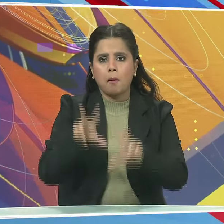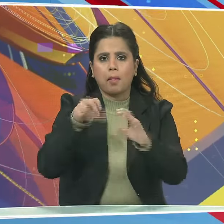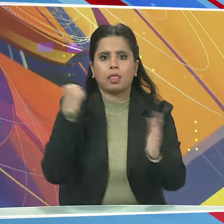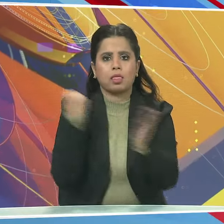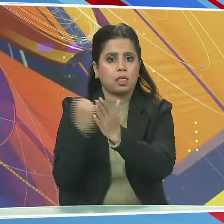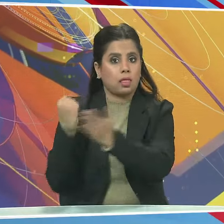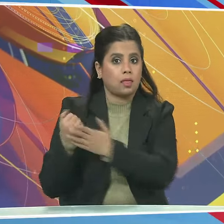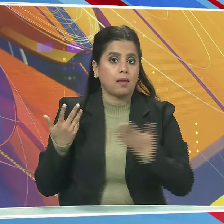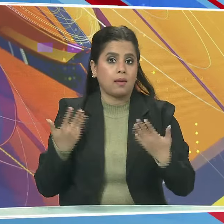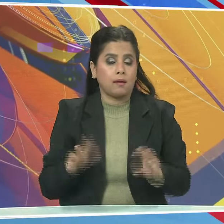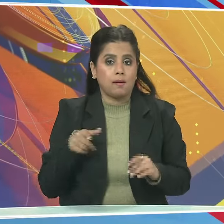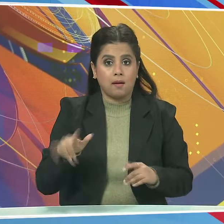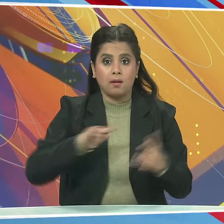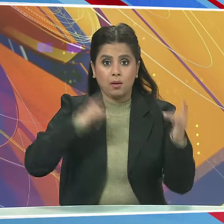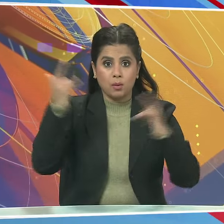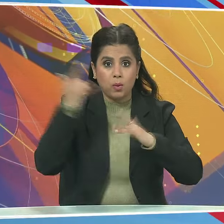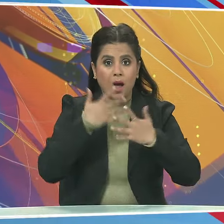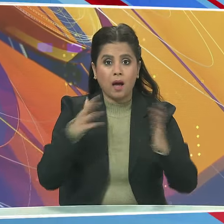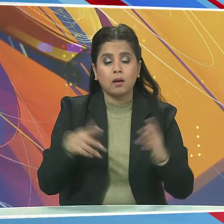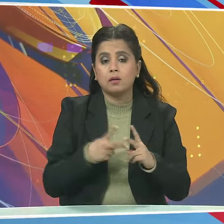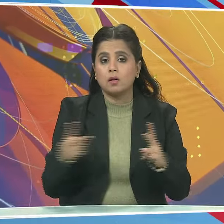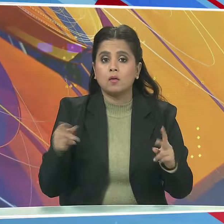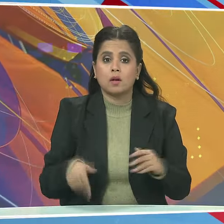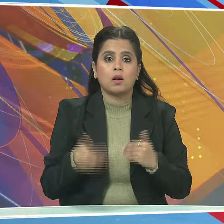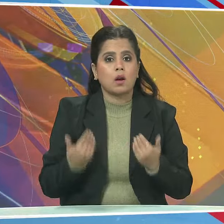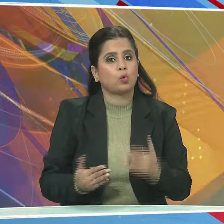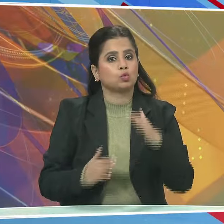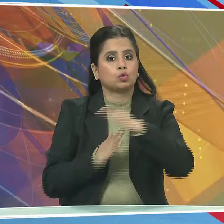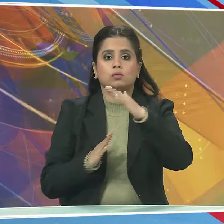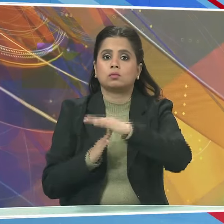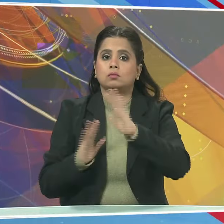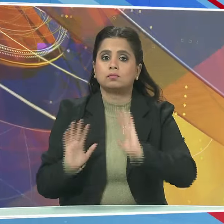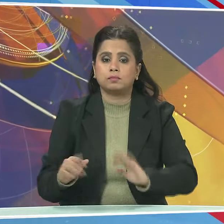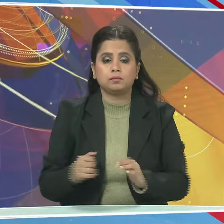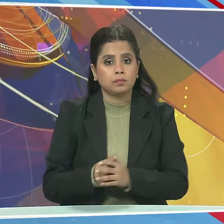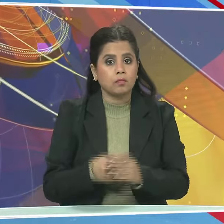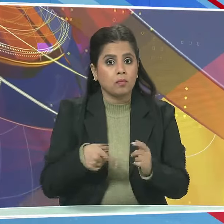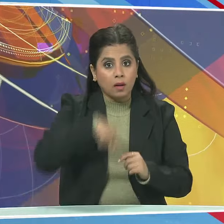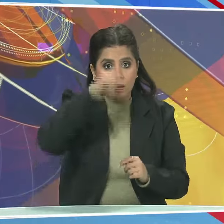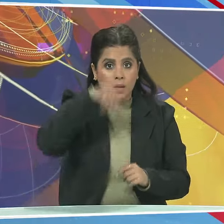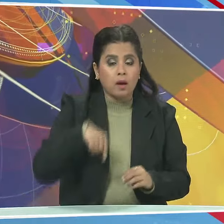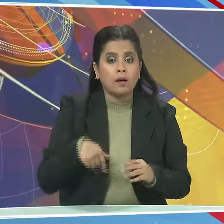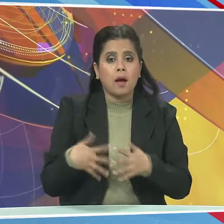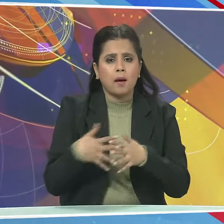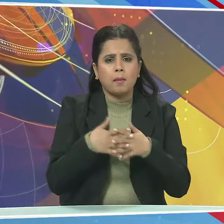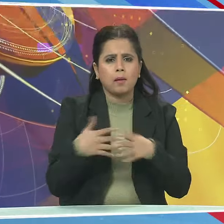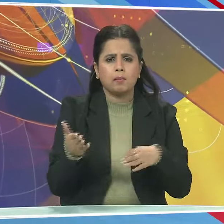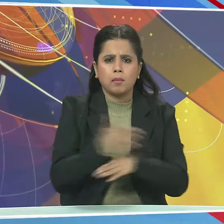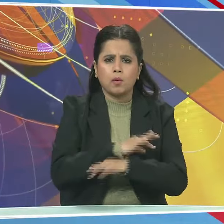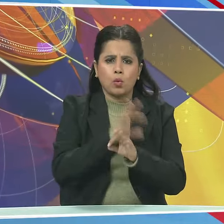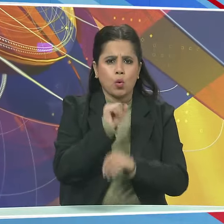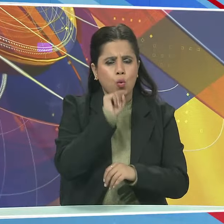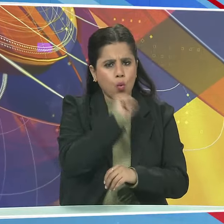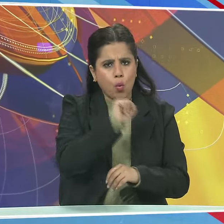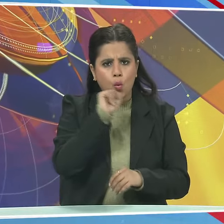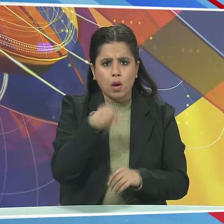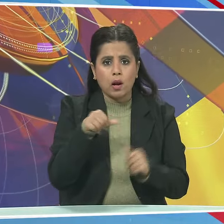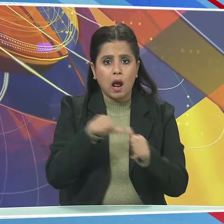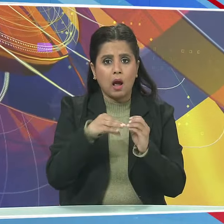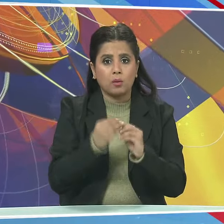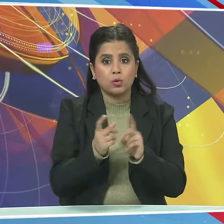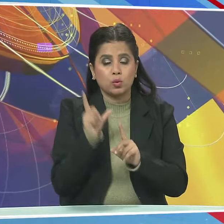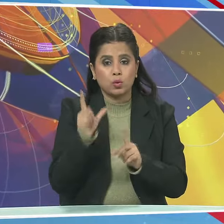पर यात्रा सहित कई अन्य प्रतिबंध होंगे वैसे भारत और अमेरिका पहले ही अपने अपने देश में